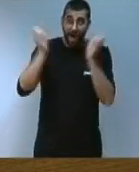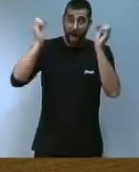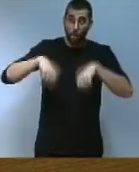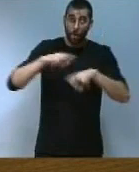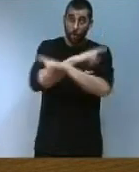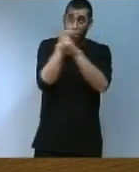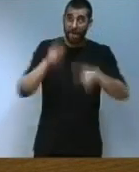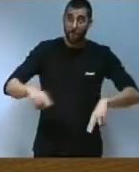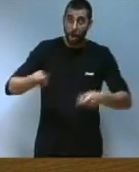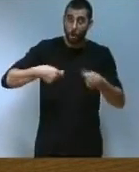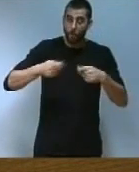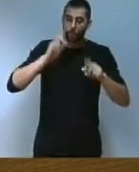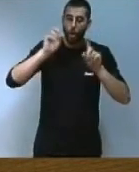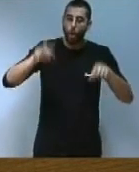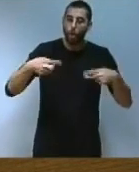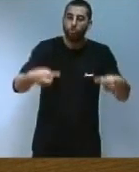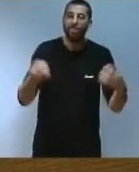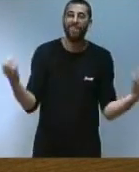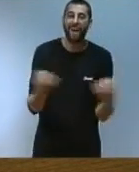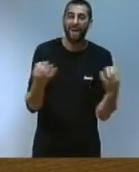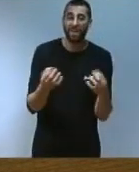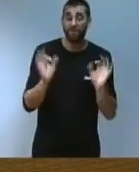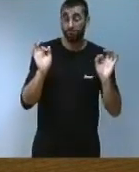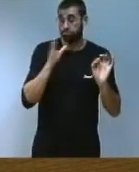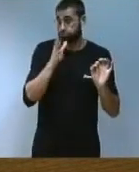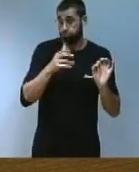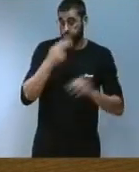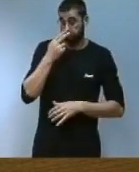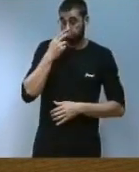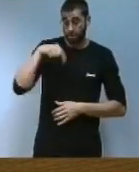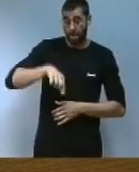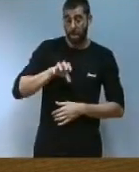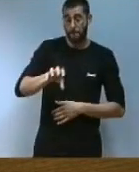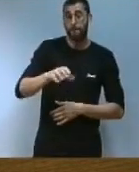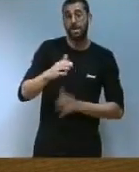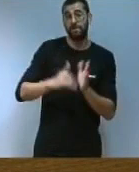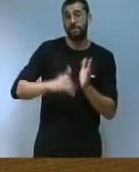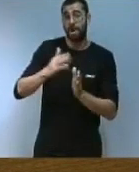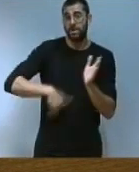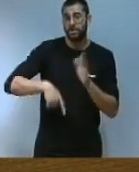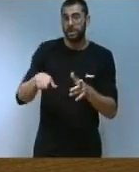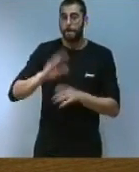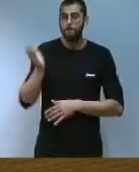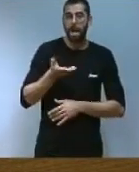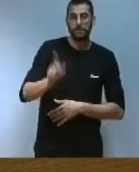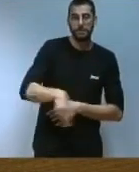sobre els interessos dels diferents sectors productius del País Valencià. Senyories